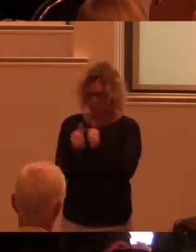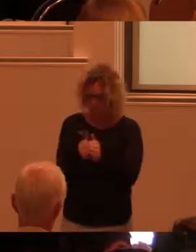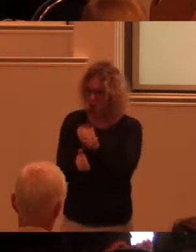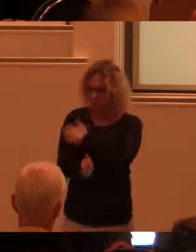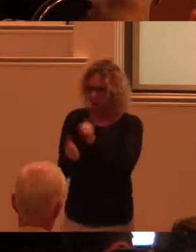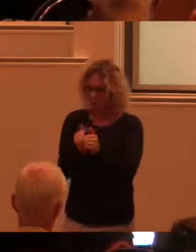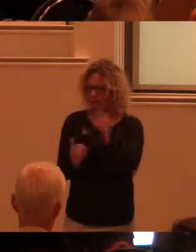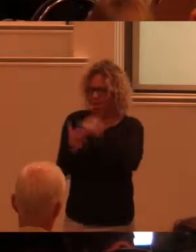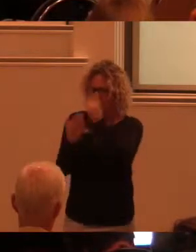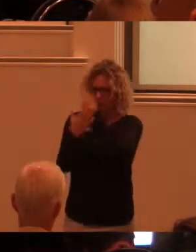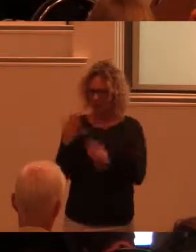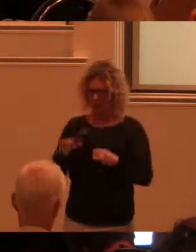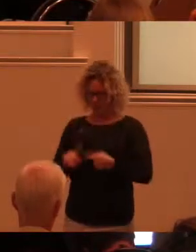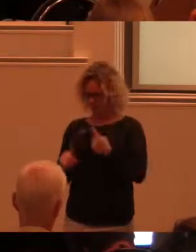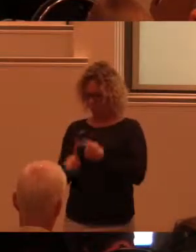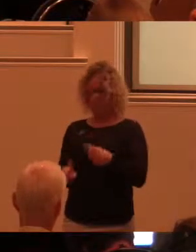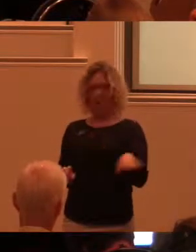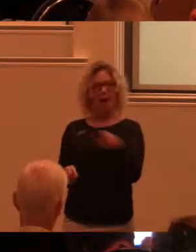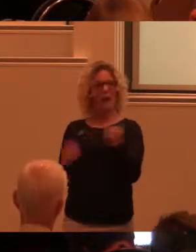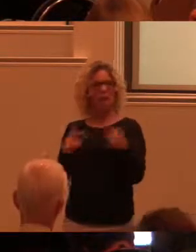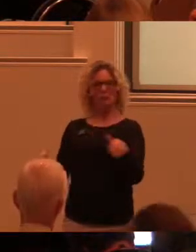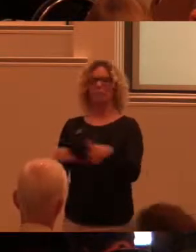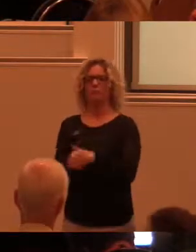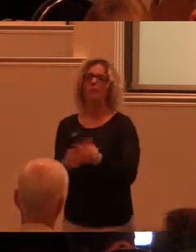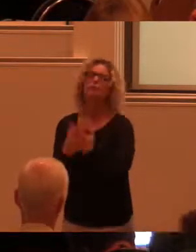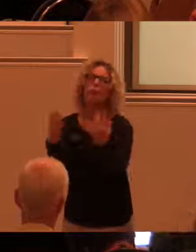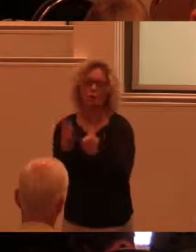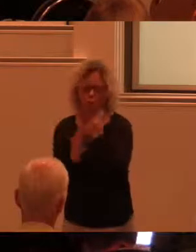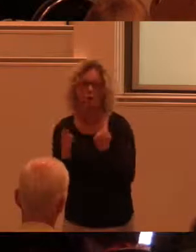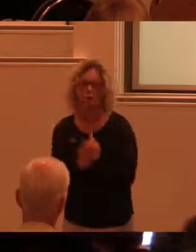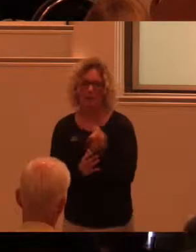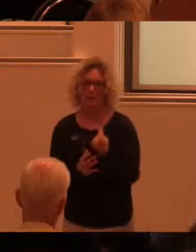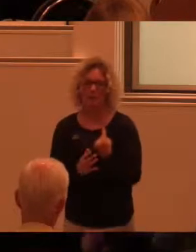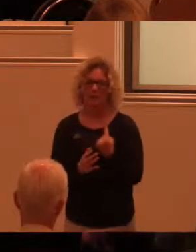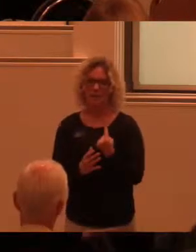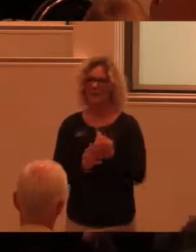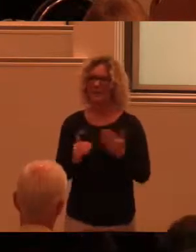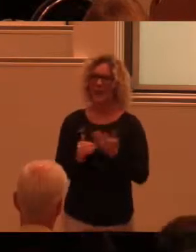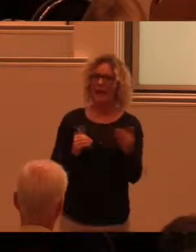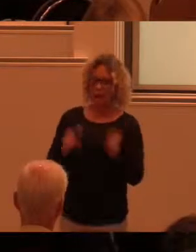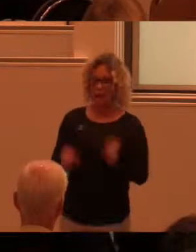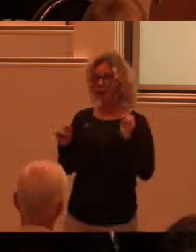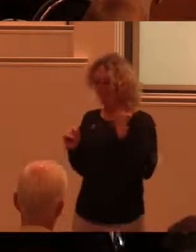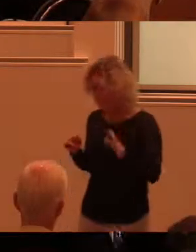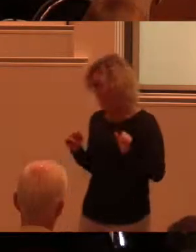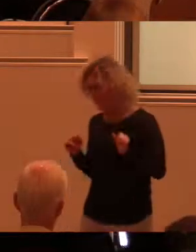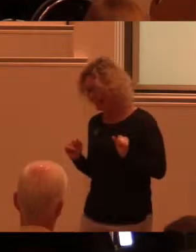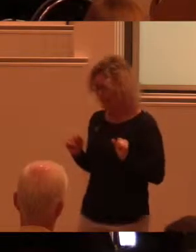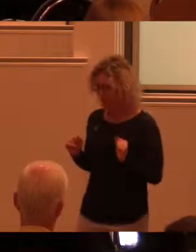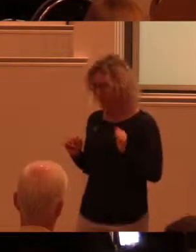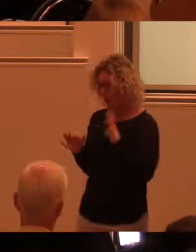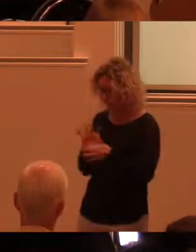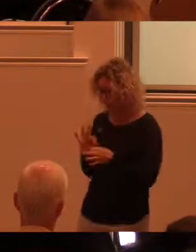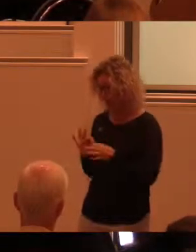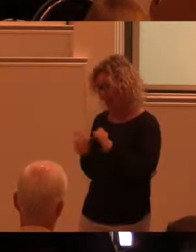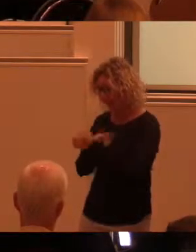tjänster som redan från början inkluderar så många som möjligt. Utan att vi efteråt behöver upptäcka att vi behöver lappa och fixa, för